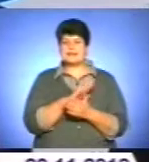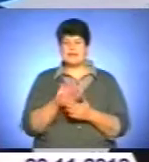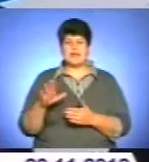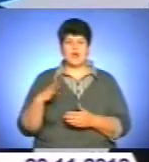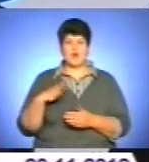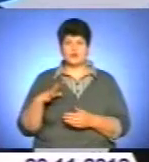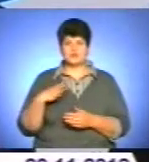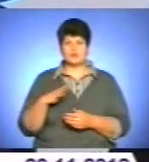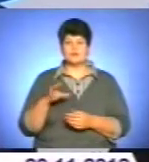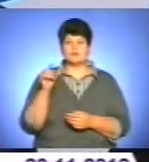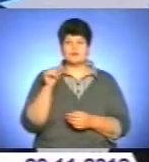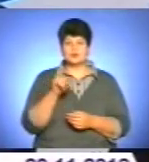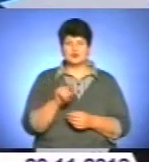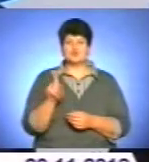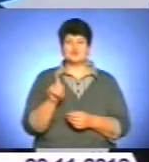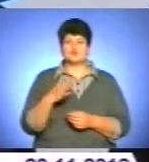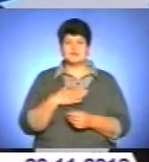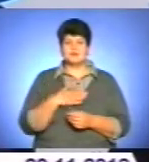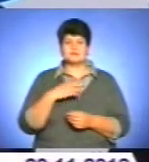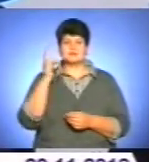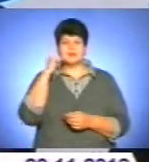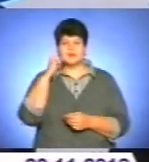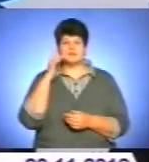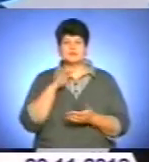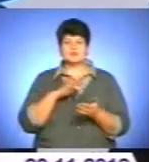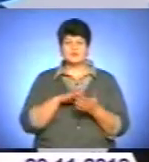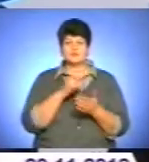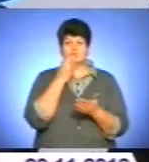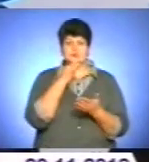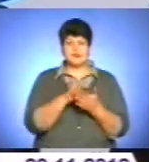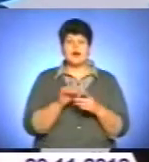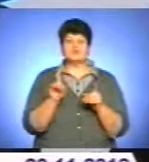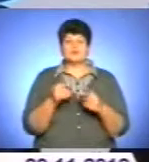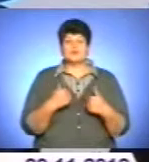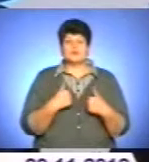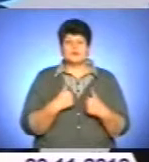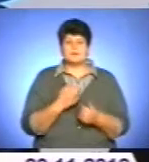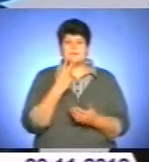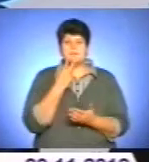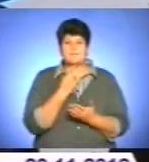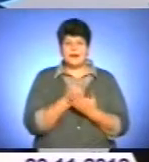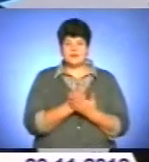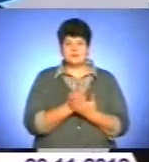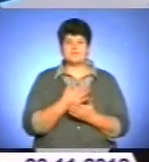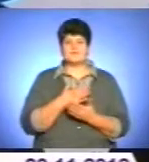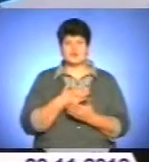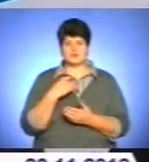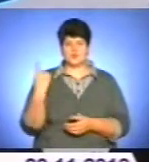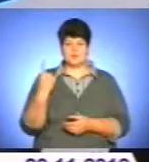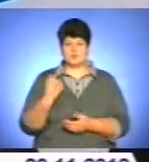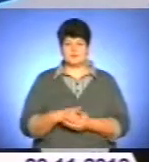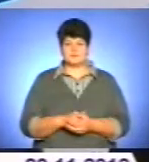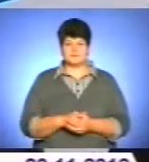того, що нам доведуть з центру, з Києва, столиці, а з того, що би ми хотіли побачити в нашій області.